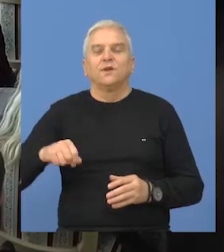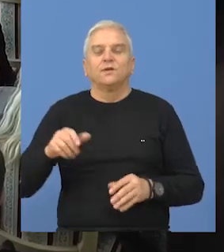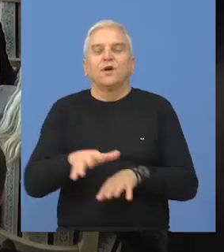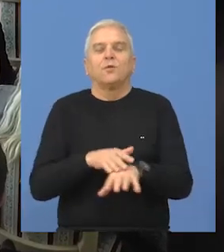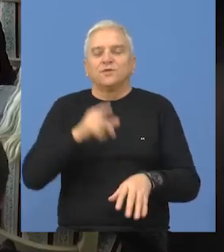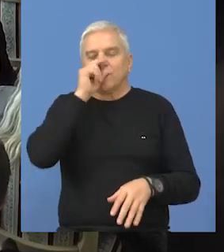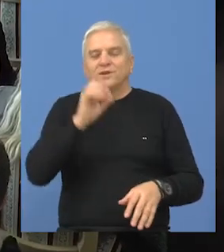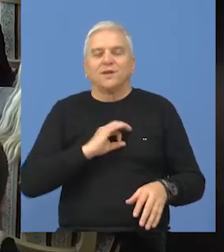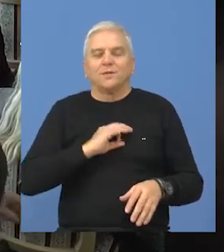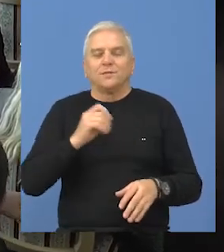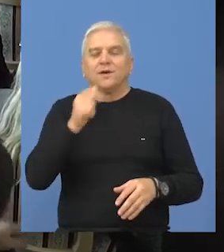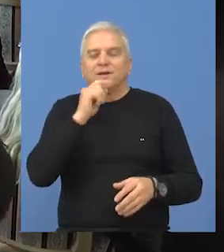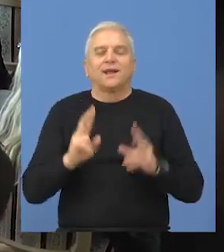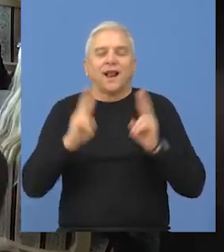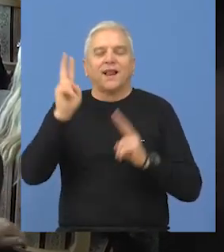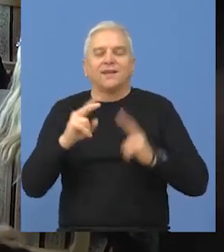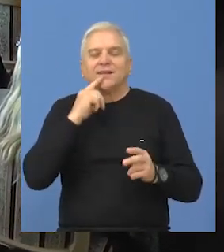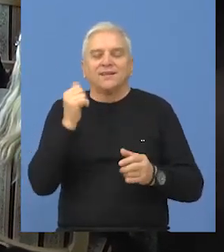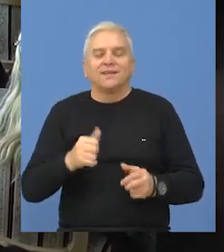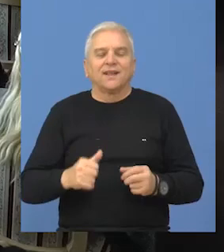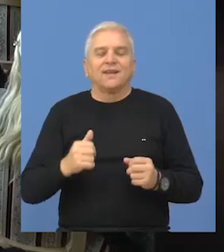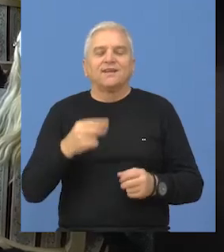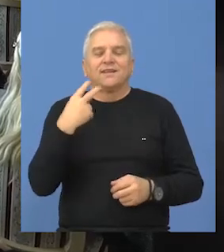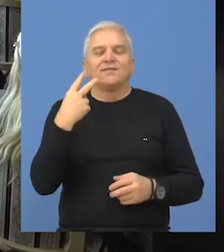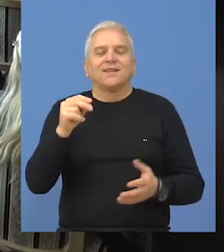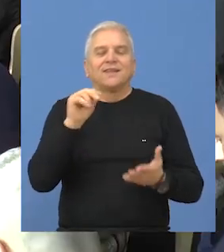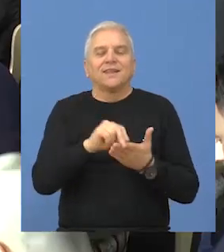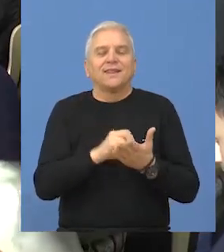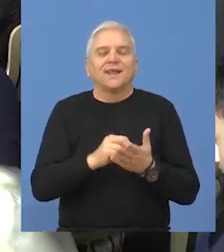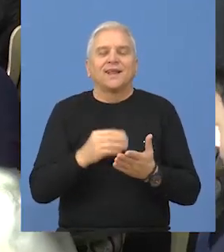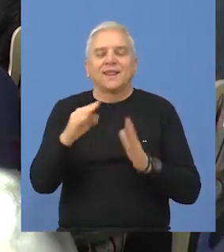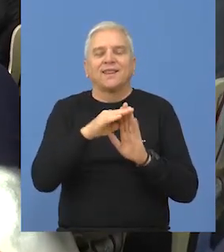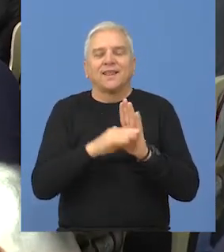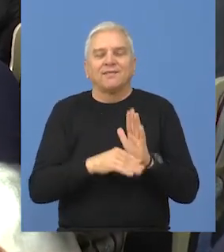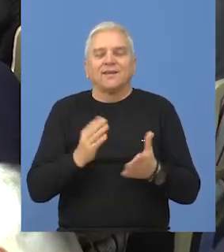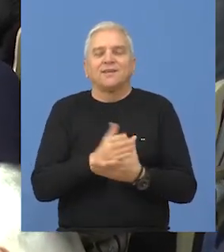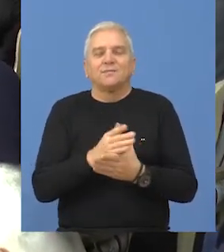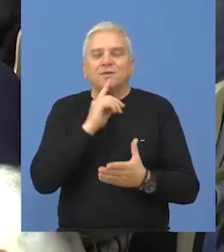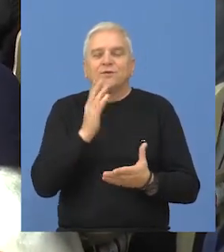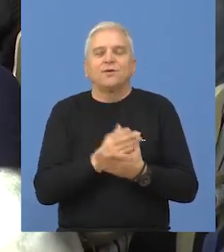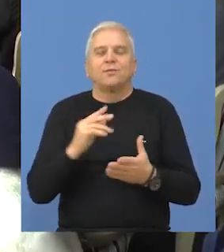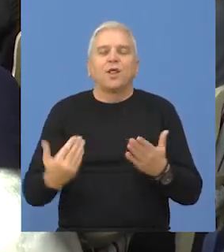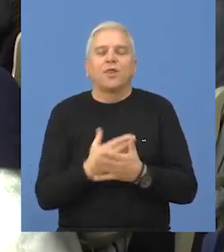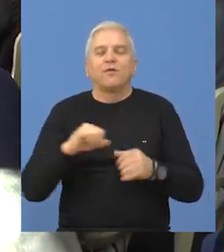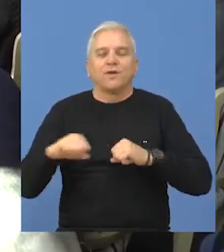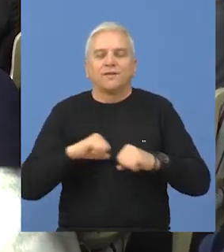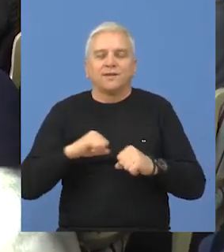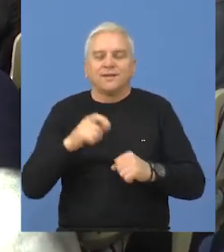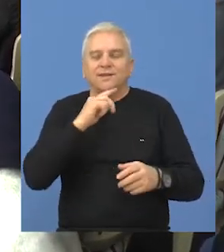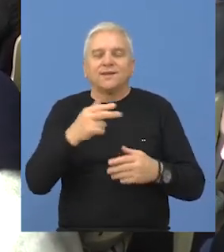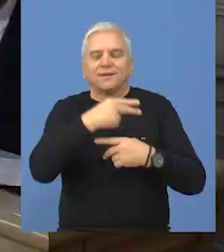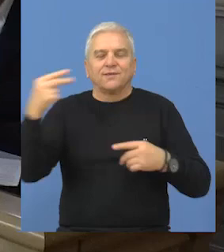Odbornici Skupštine opštine Bečej izglesali su danas 20 tačaka dnevnog reda, među kojima je bilo i imenovanje